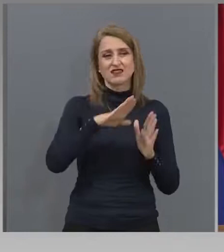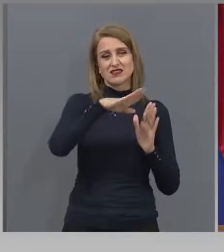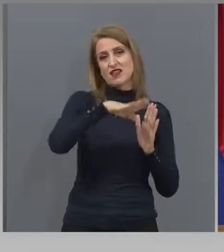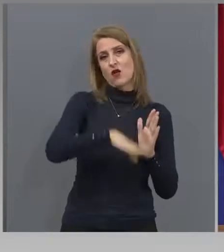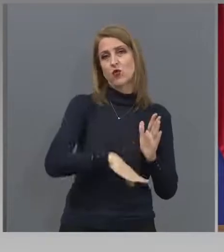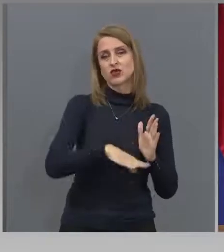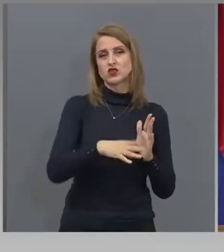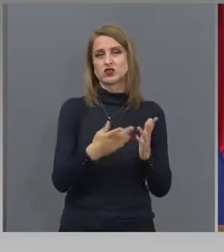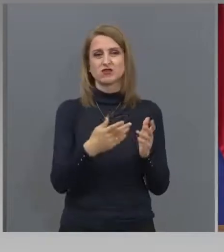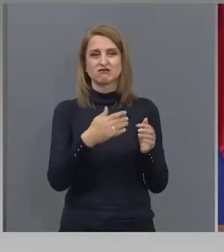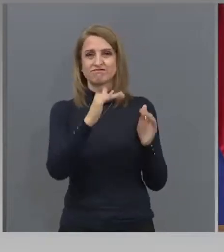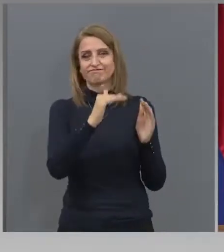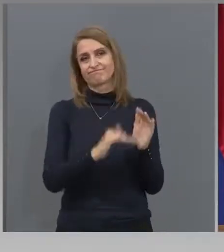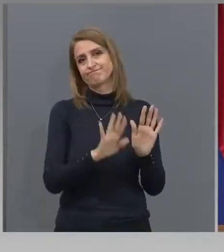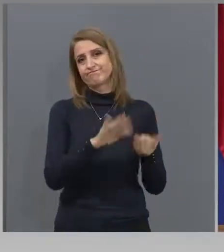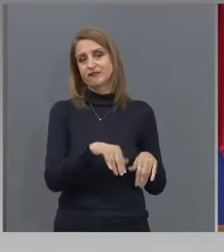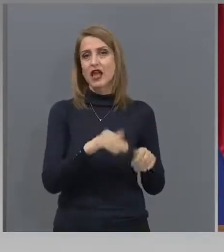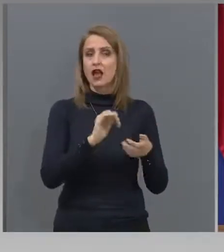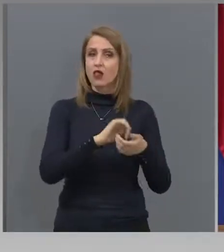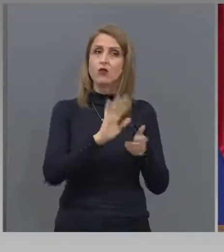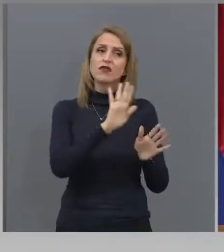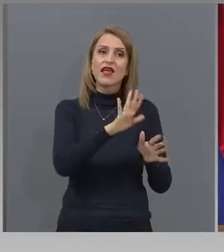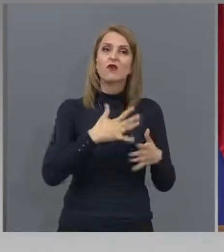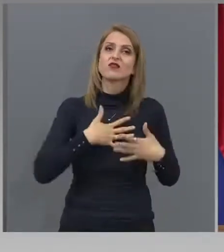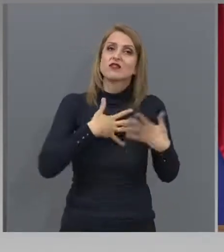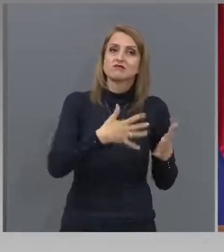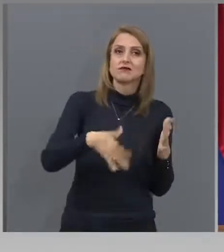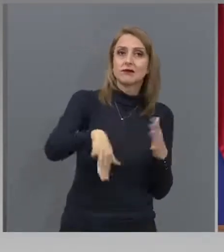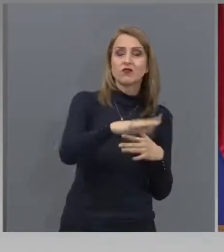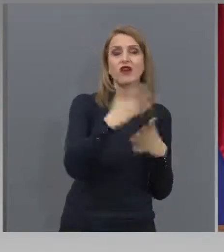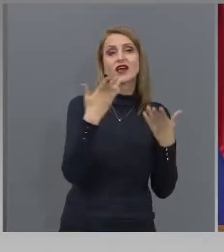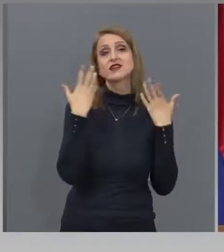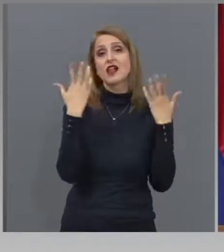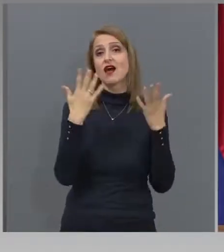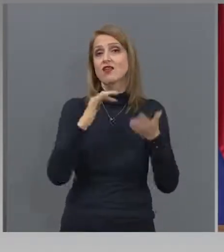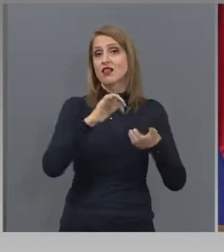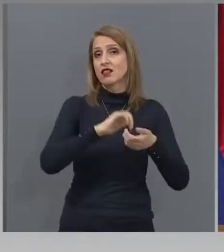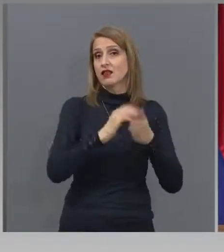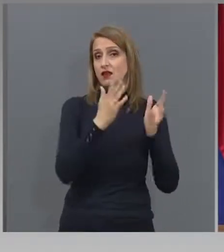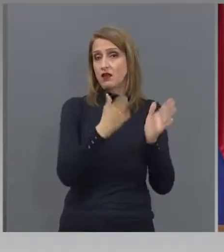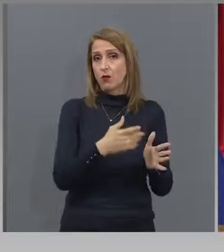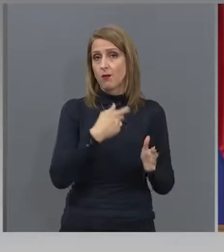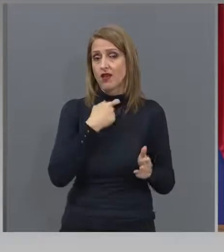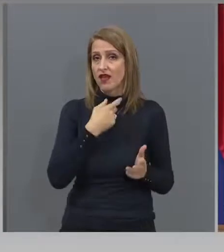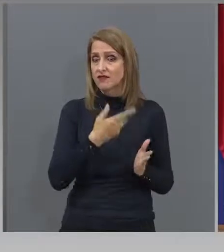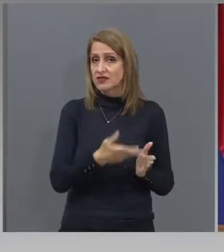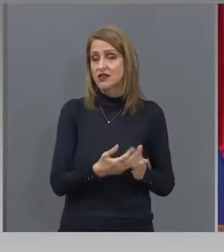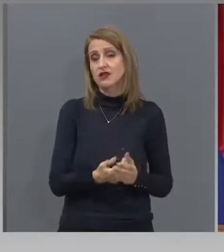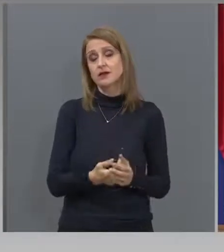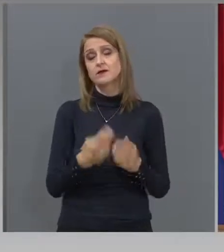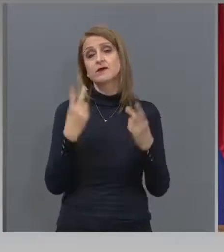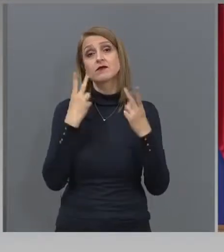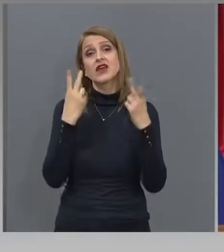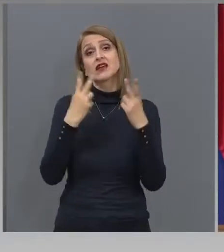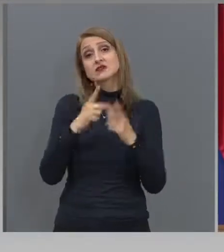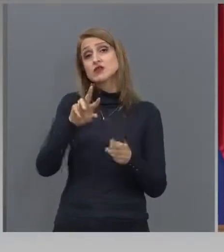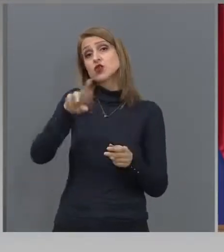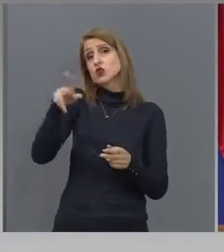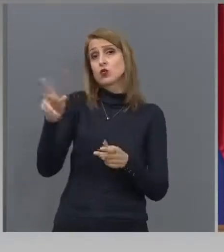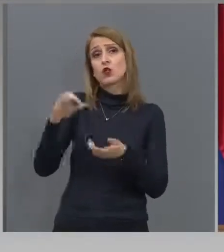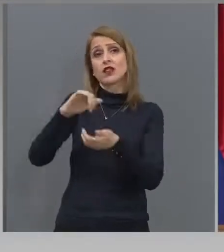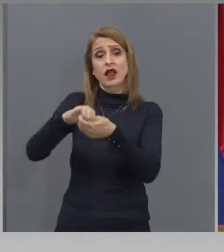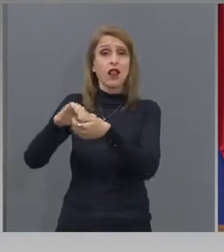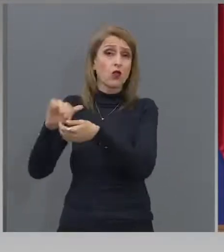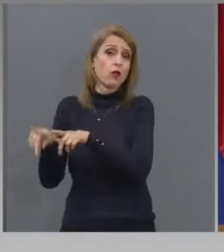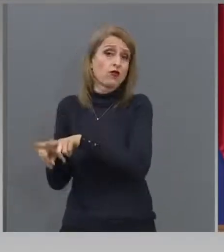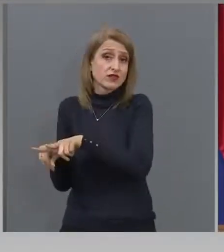клуба, неговите привърженици, а е славен клуб. Разбира се, всеки друг клуб би казал същото. и